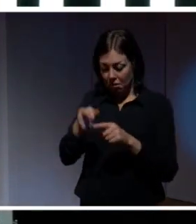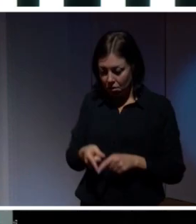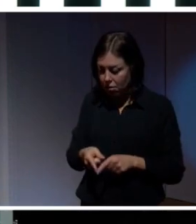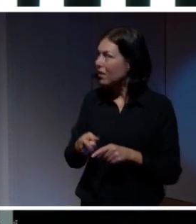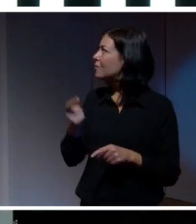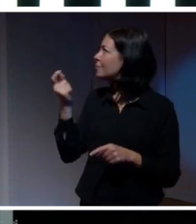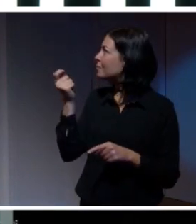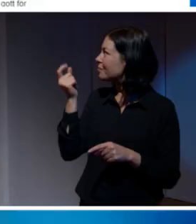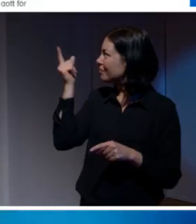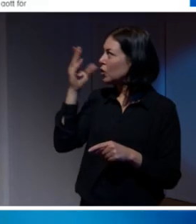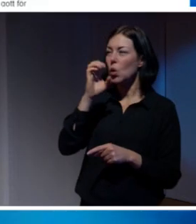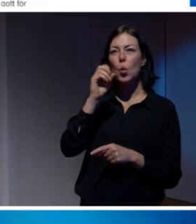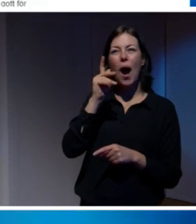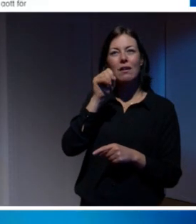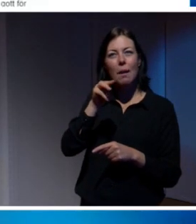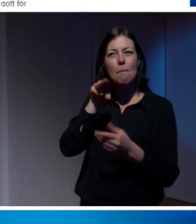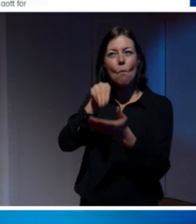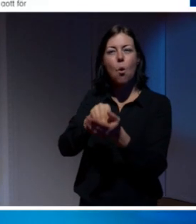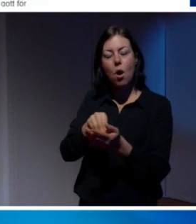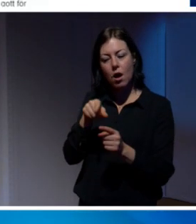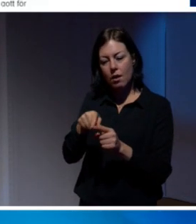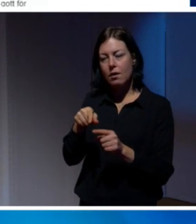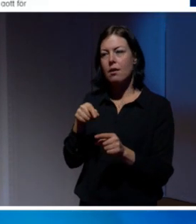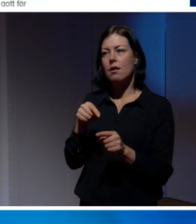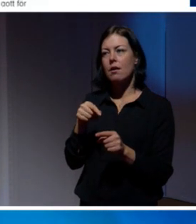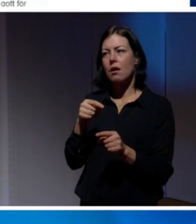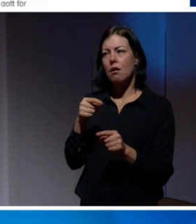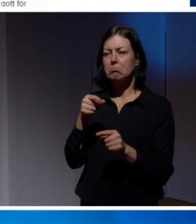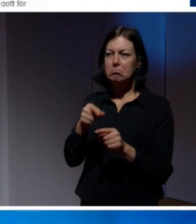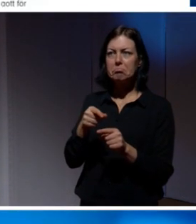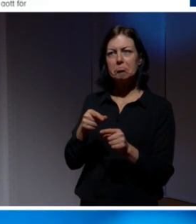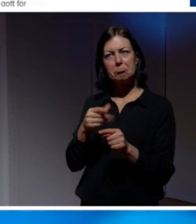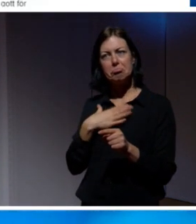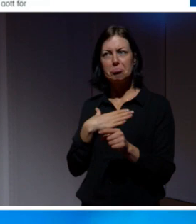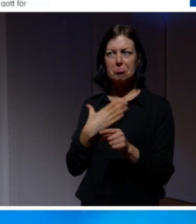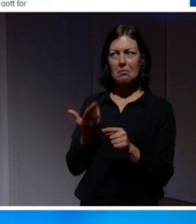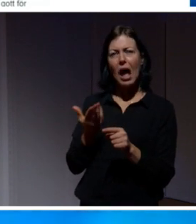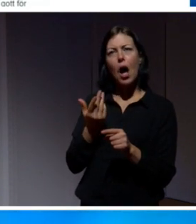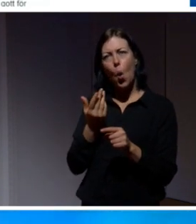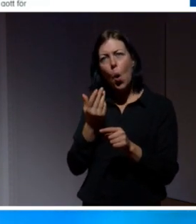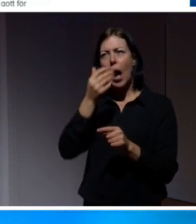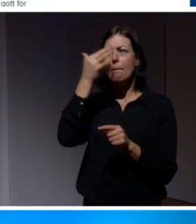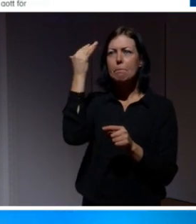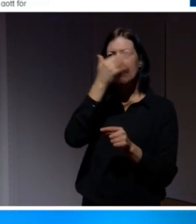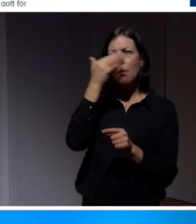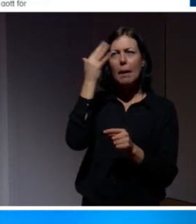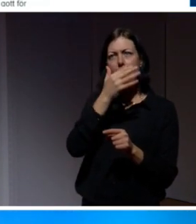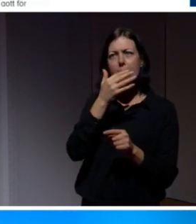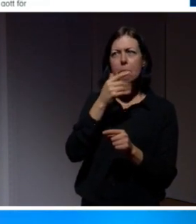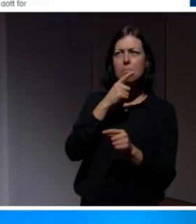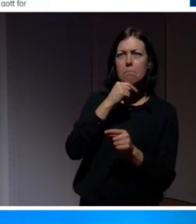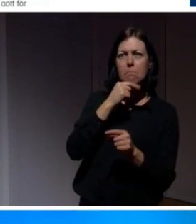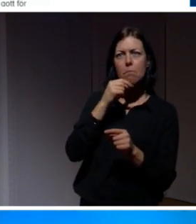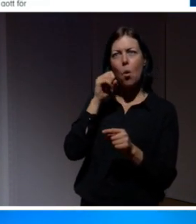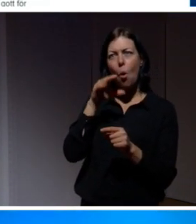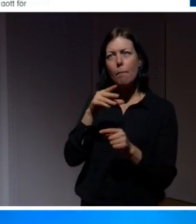Jardenberg där uppe, som antyder en känsla av att det är problematiskt att prata om Facebook i termer